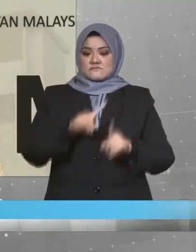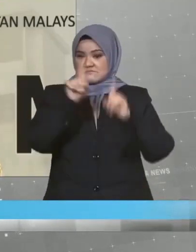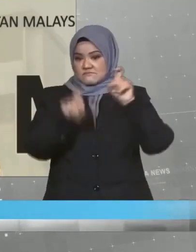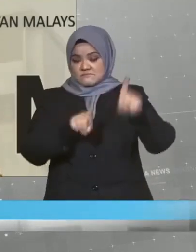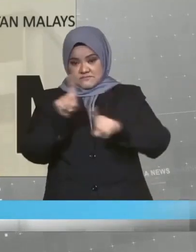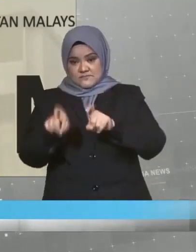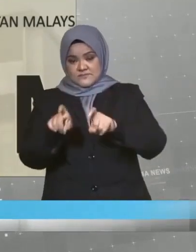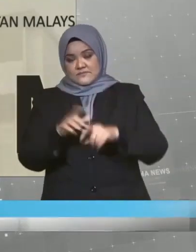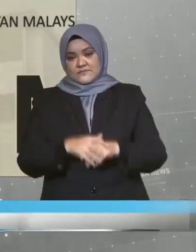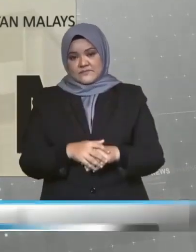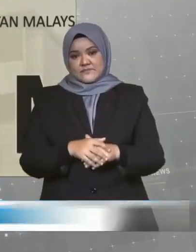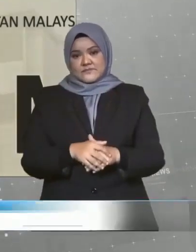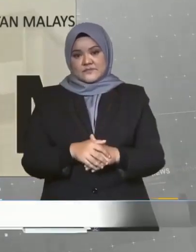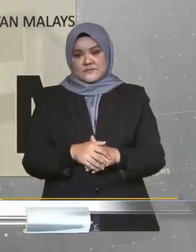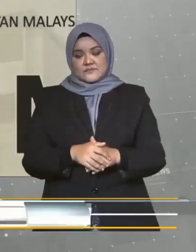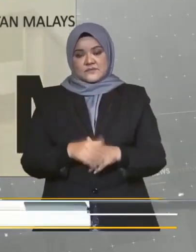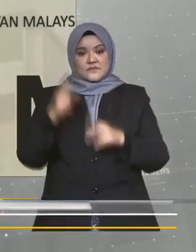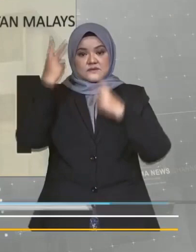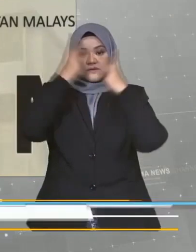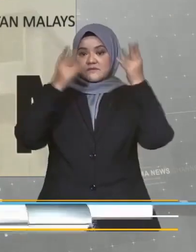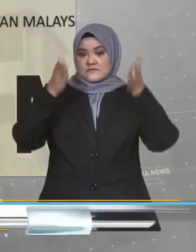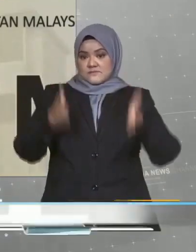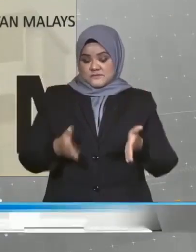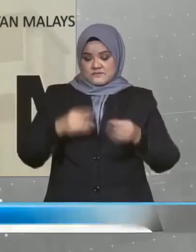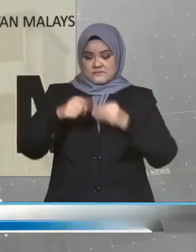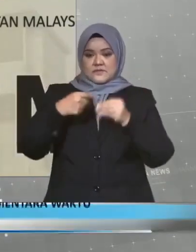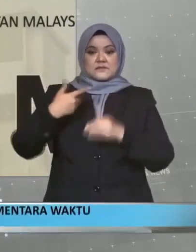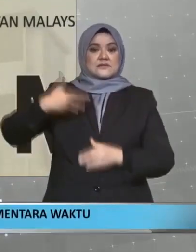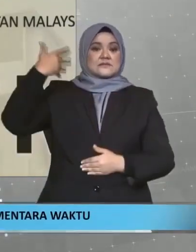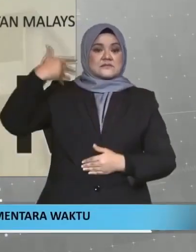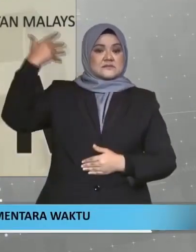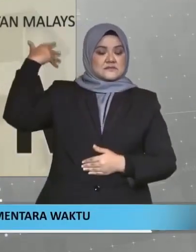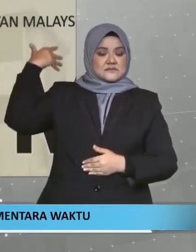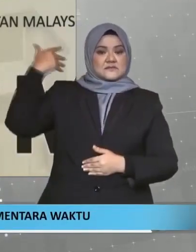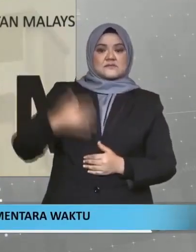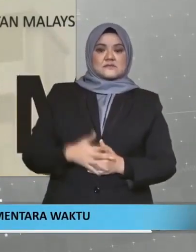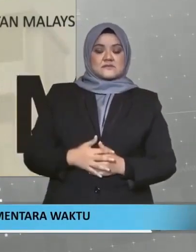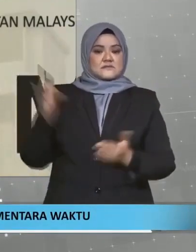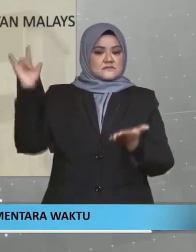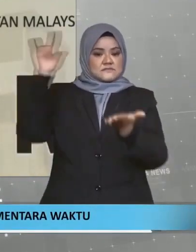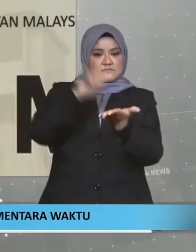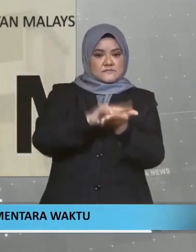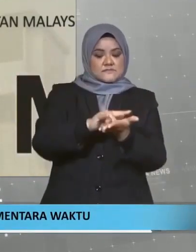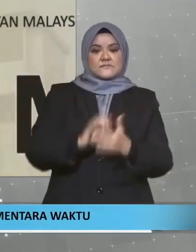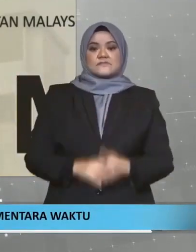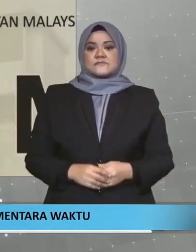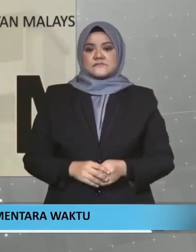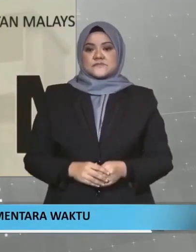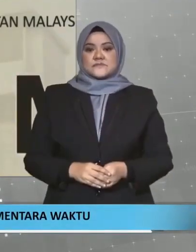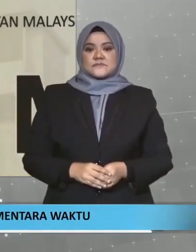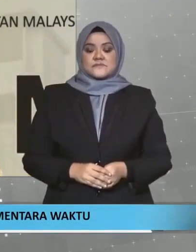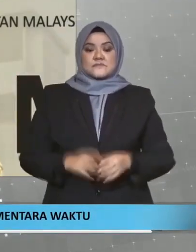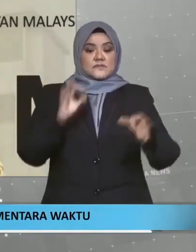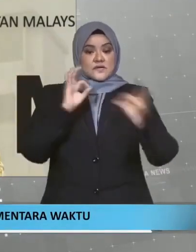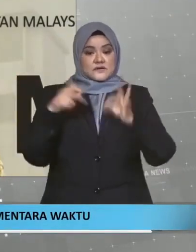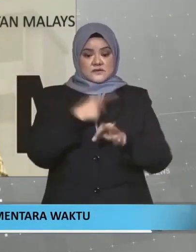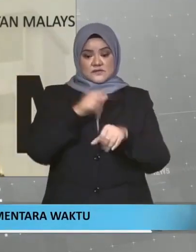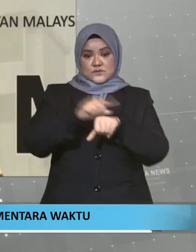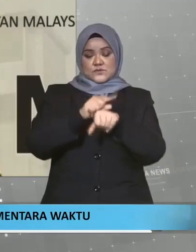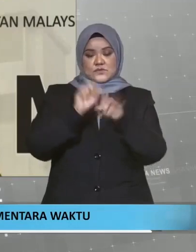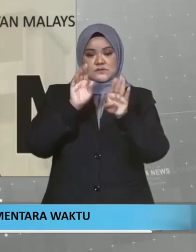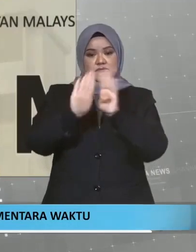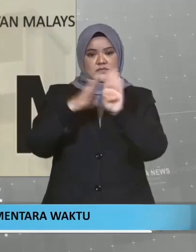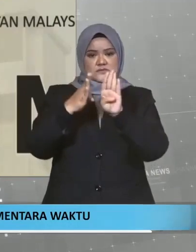pengembara tentang sejarah pengembaraan mereka. Kalau kita guna